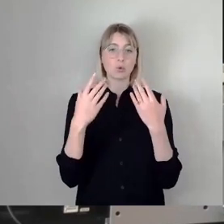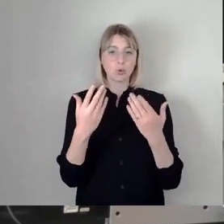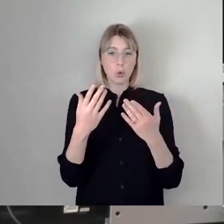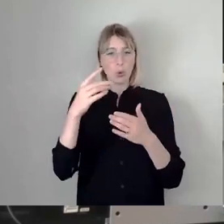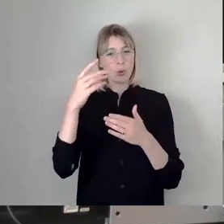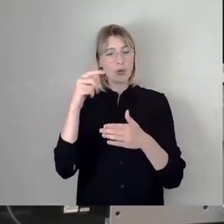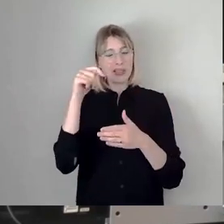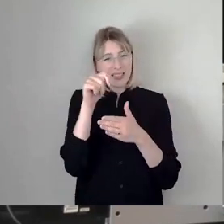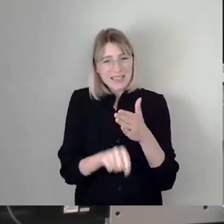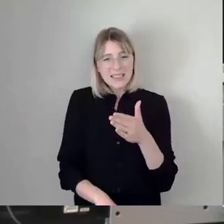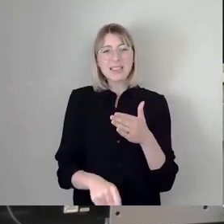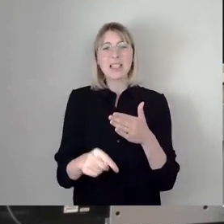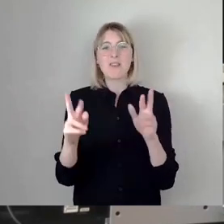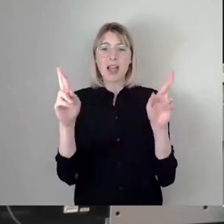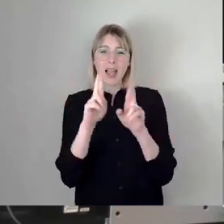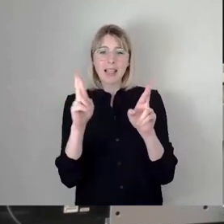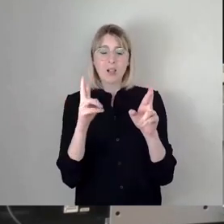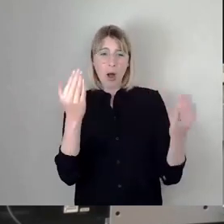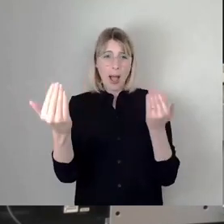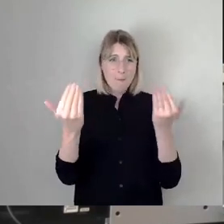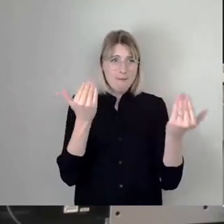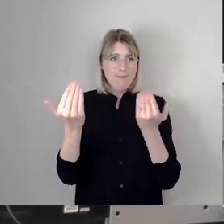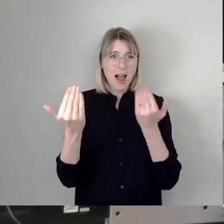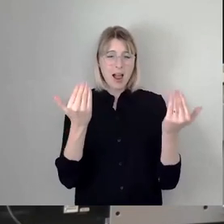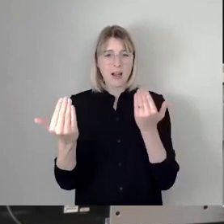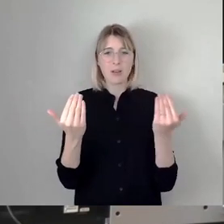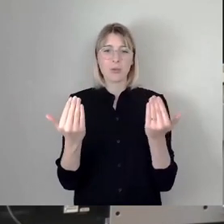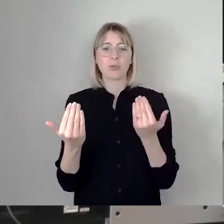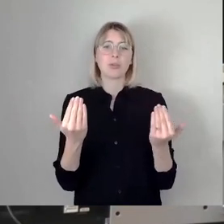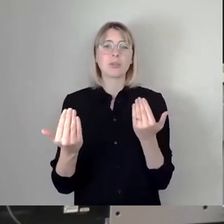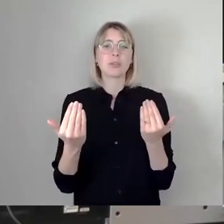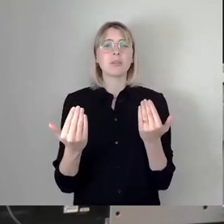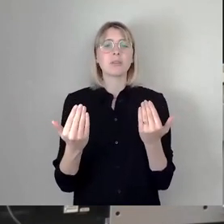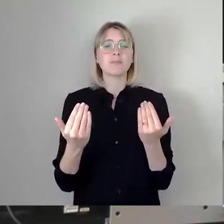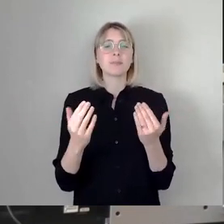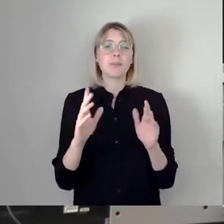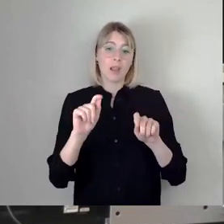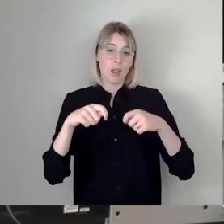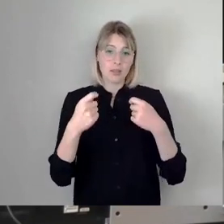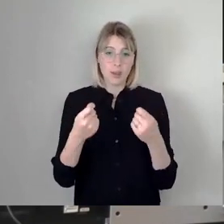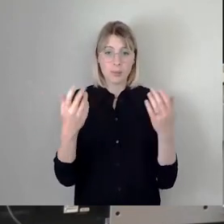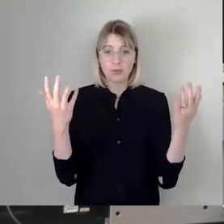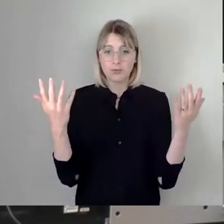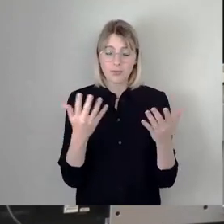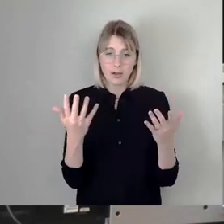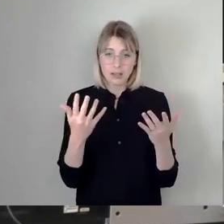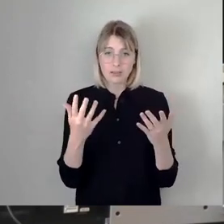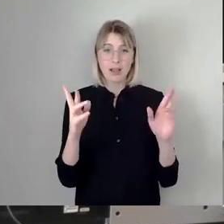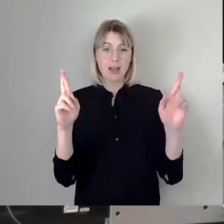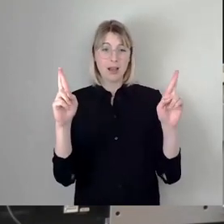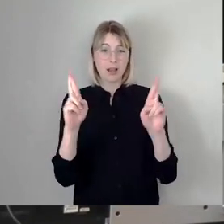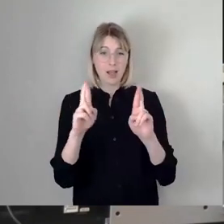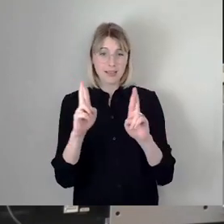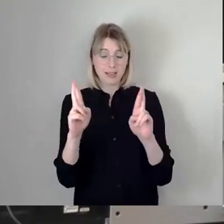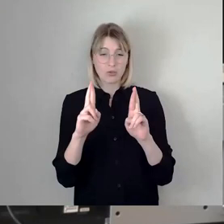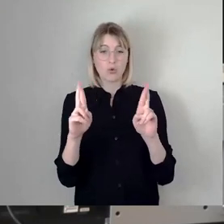Risikoabwägung sind wir zu dem Ergebnis gekommen, dass das Risiko eigentlich, wenn wir